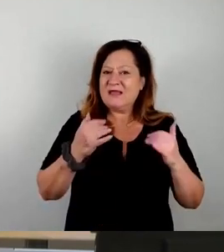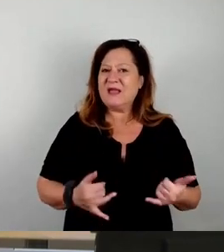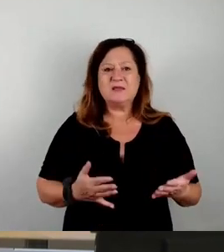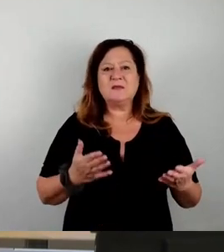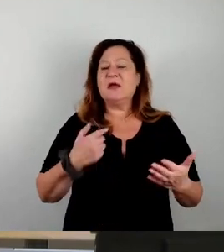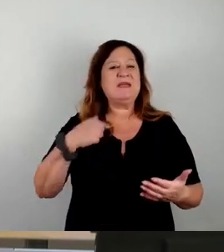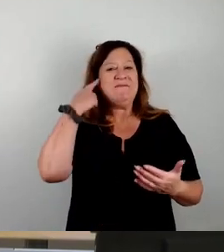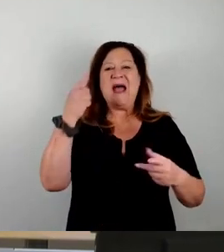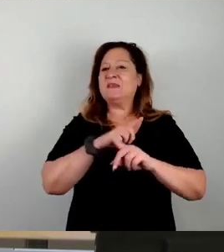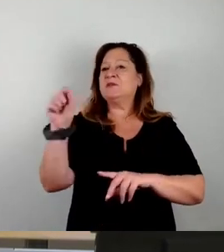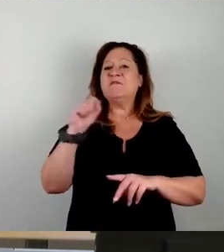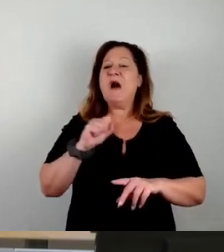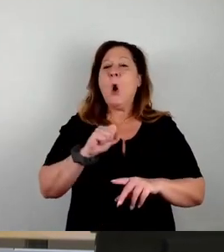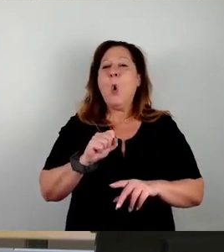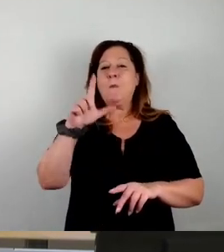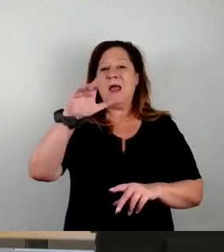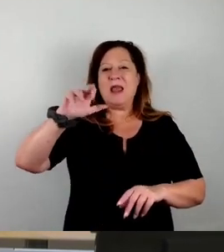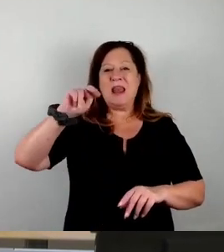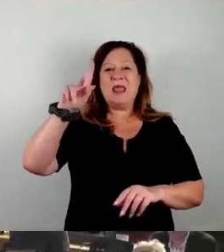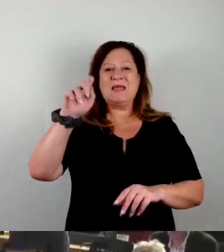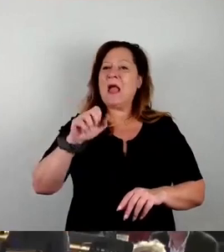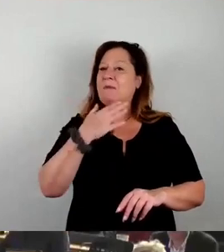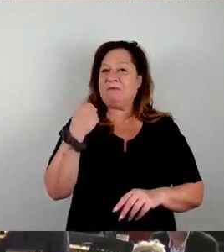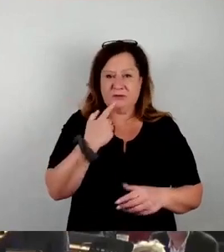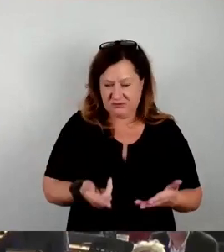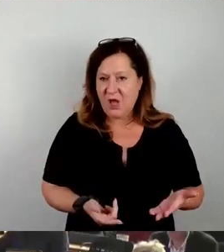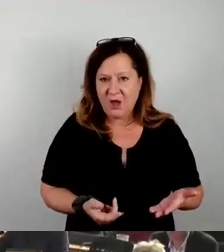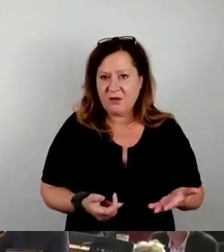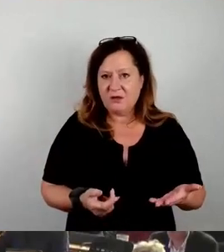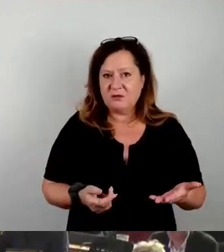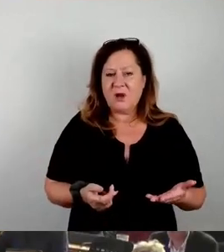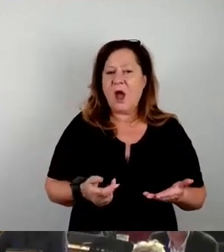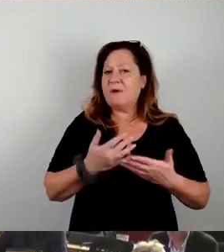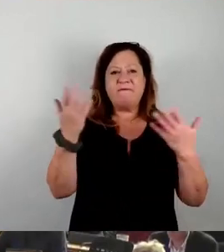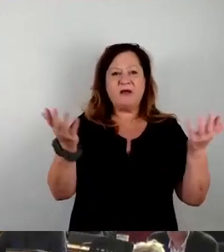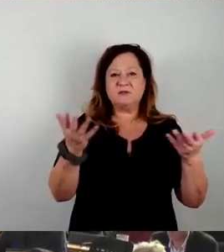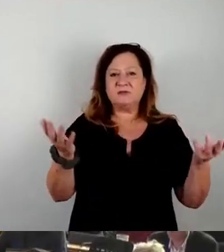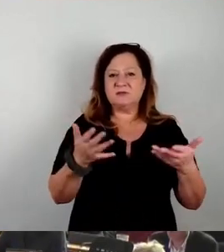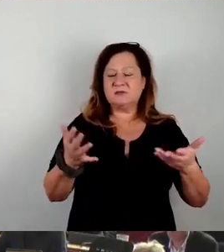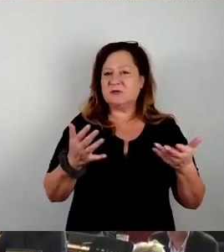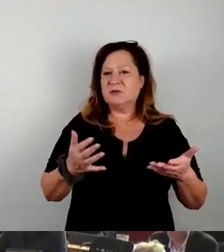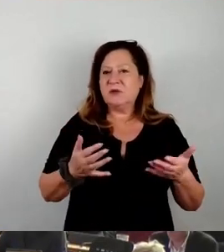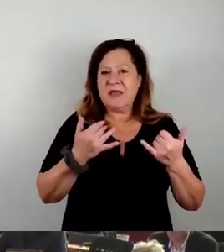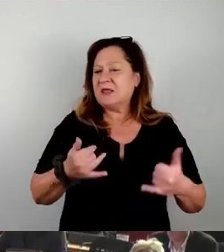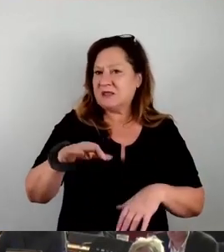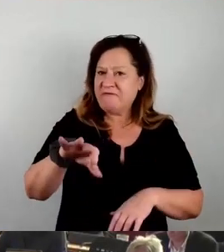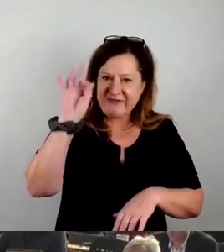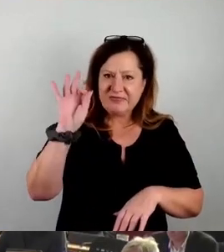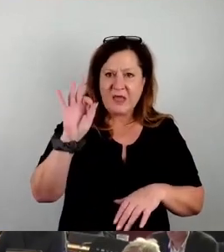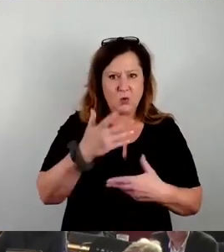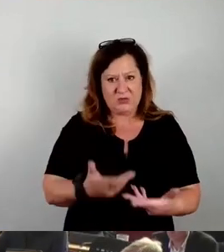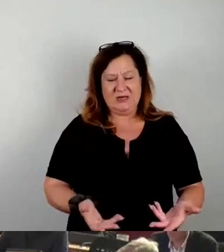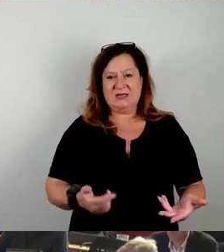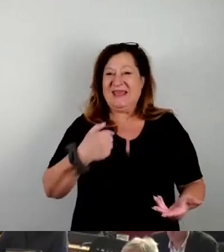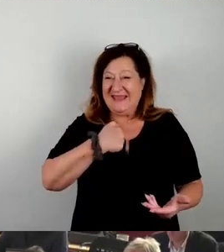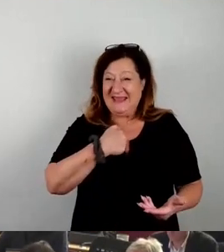ich nicht, weil das wäre interessant gewesen, was da jetzt sozusagen herausgefunden wurde oder nicht. Auf jeden Fall, ich persönlich im